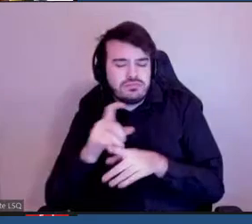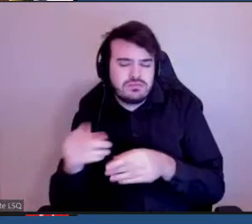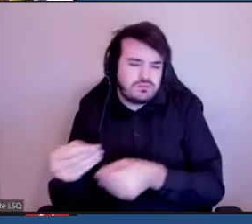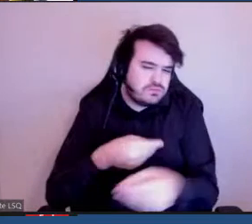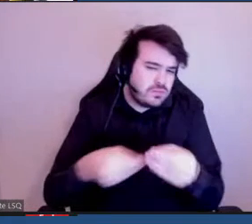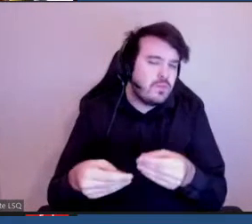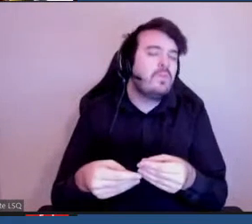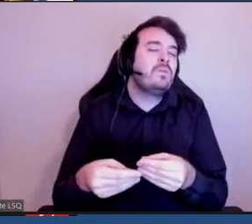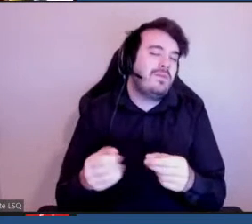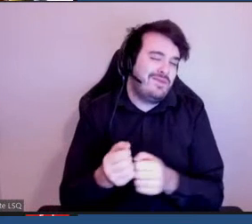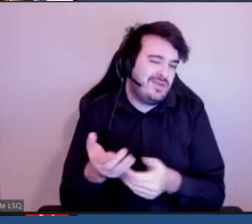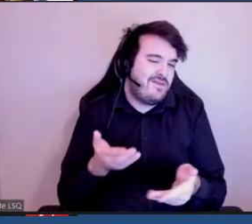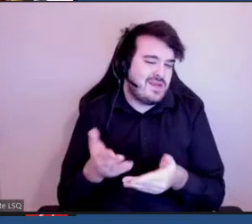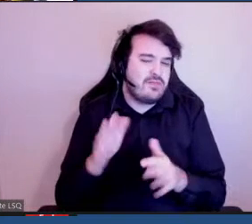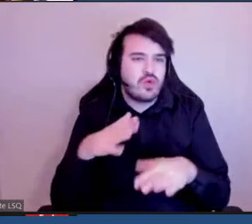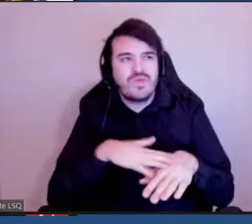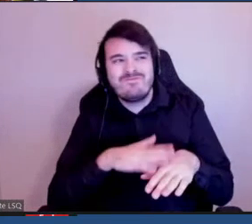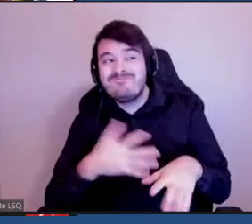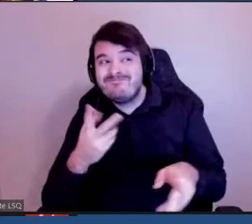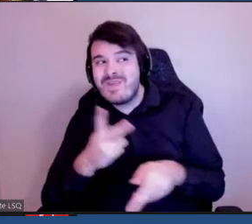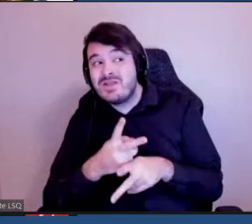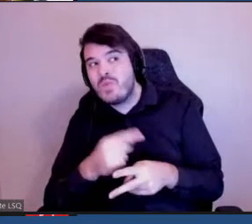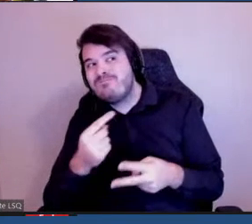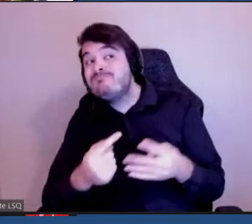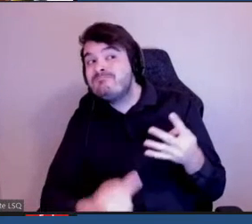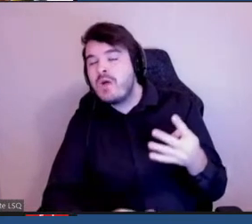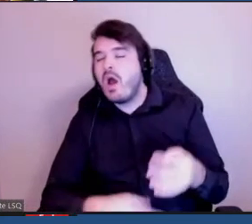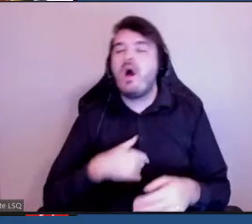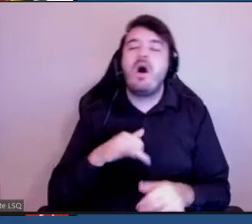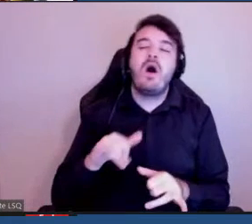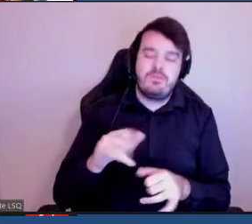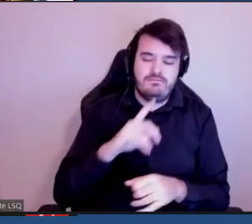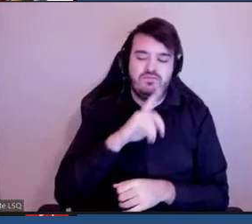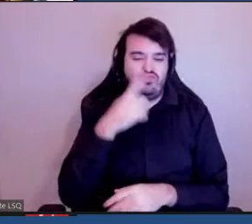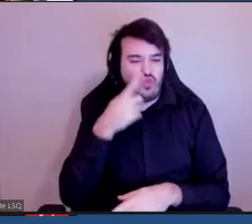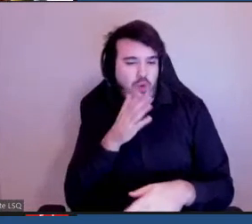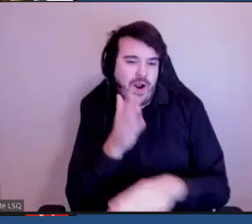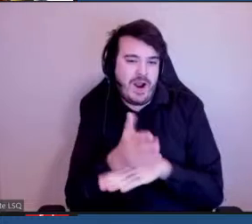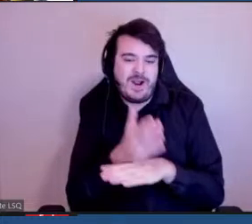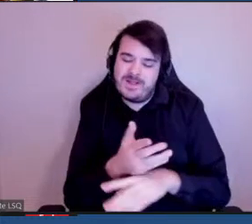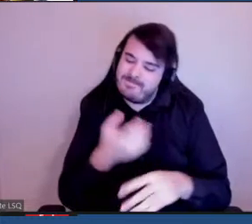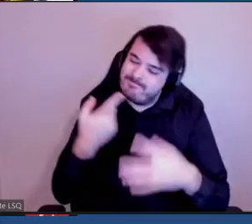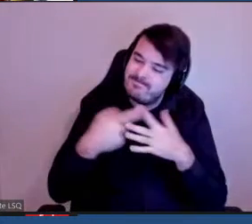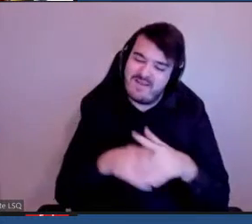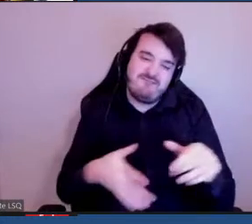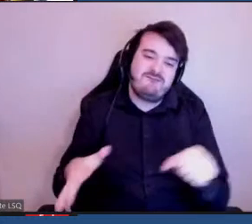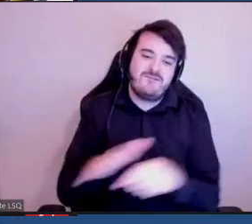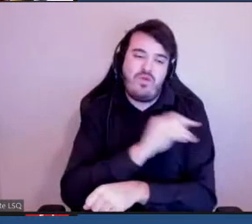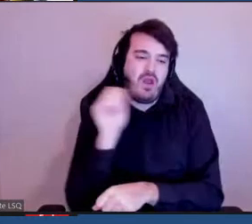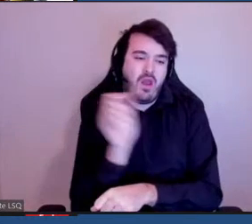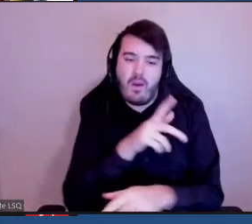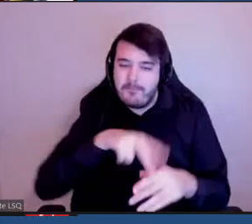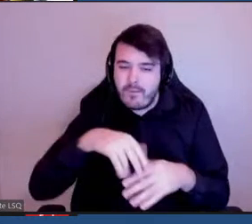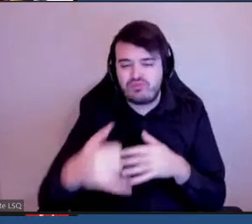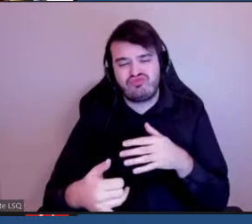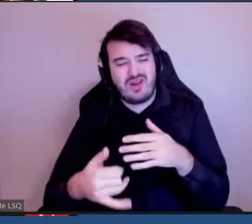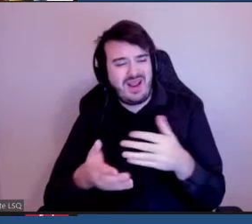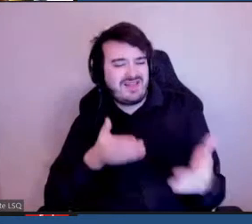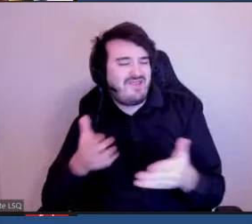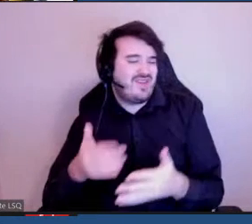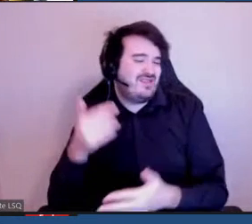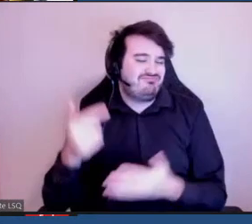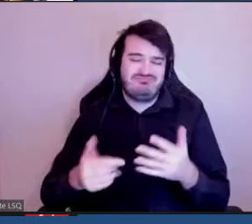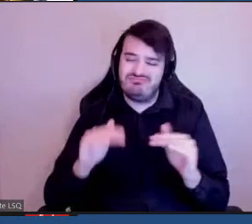et les conseils afin qu'on s'assure que l'accessibilité soit intégrée dans tous les projets et tous les services de la ville.